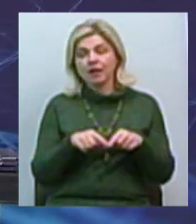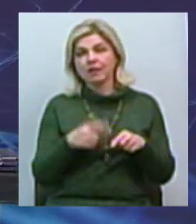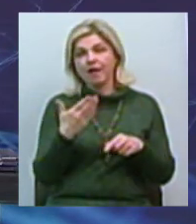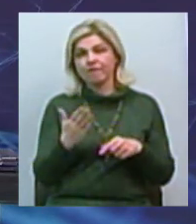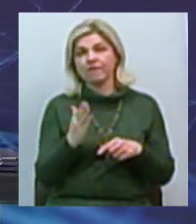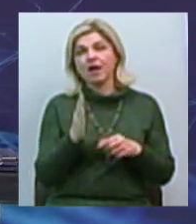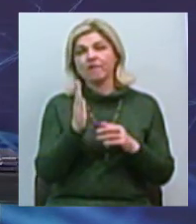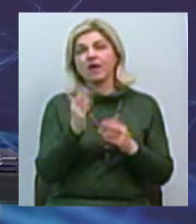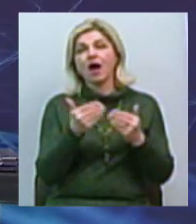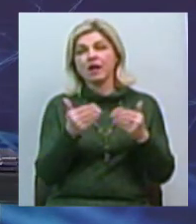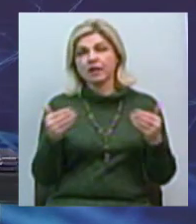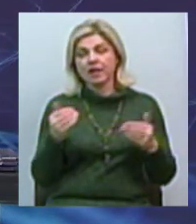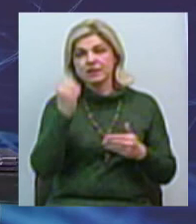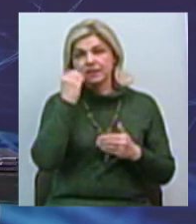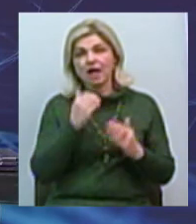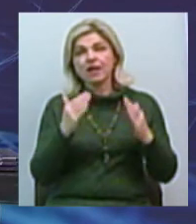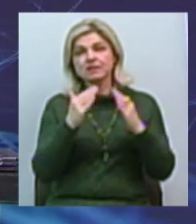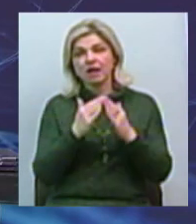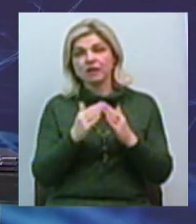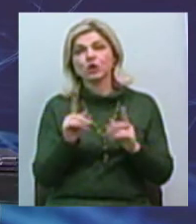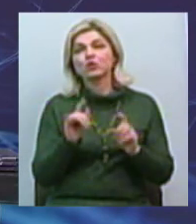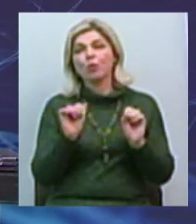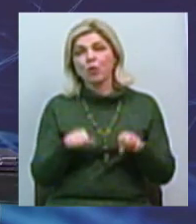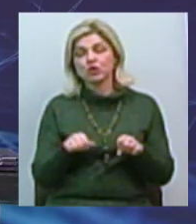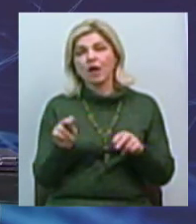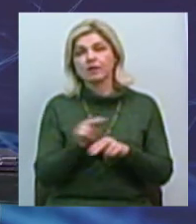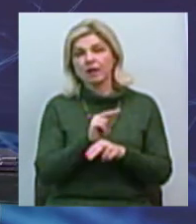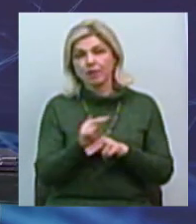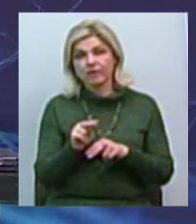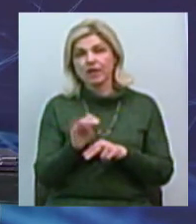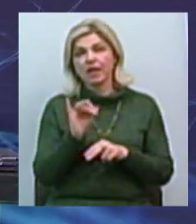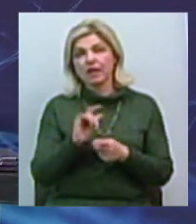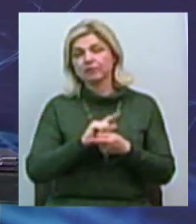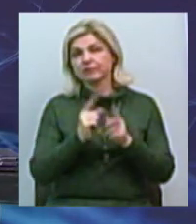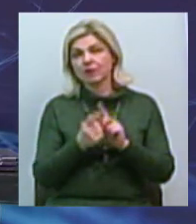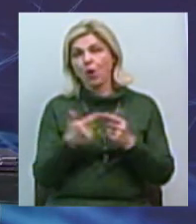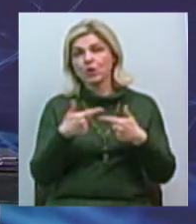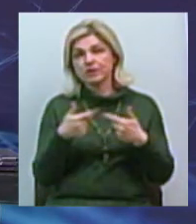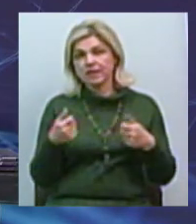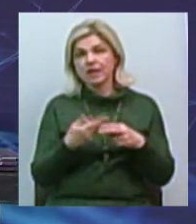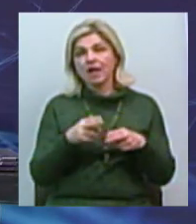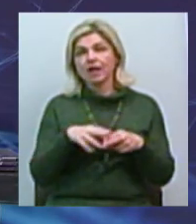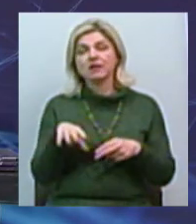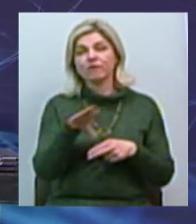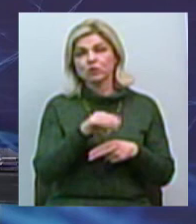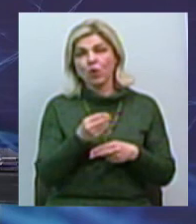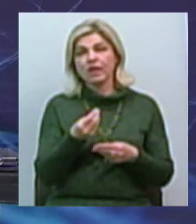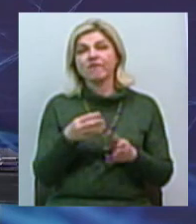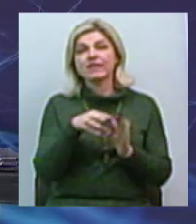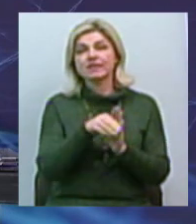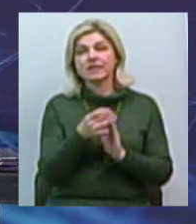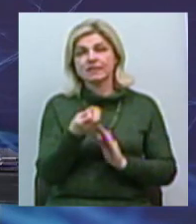приобрести, старе здання, яке можна отремонтирувати і потім прийти в гостіницію, це все інвестиції. І, само собі, разуміється,